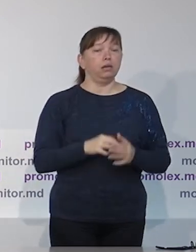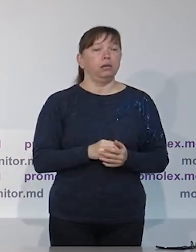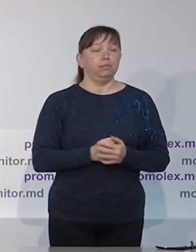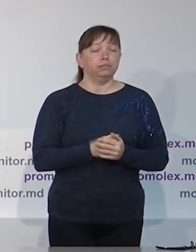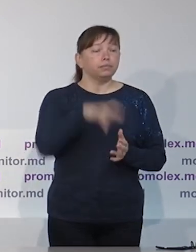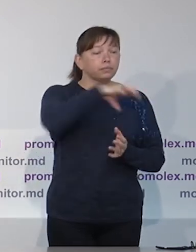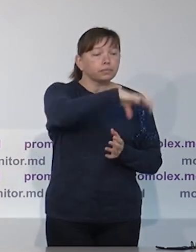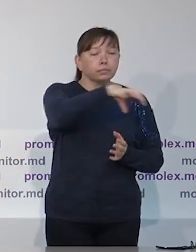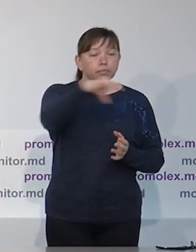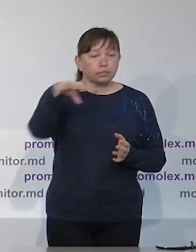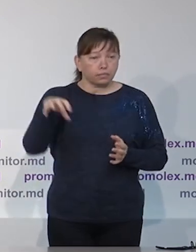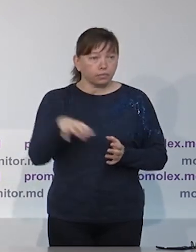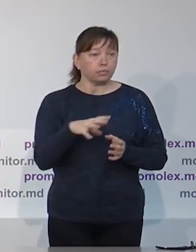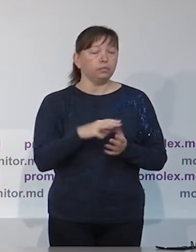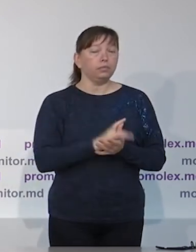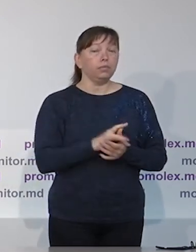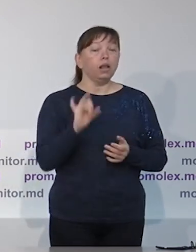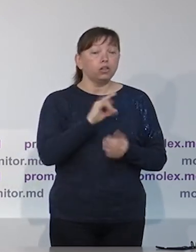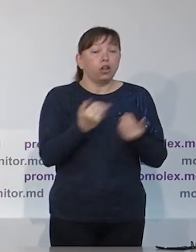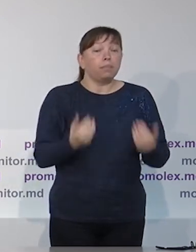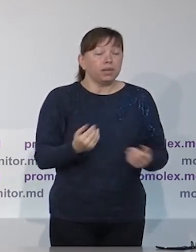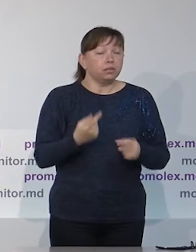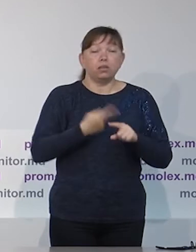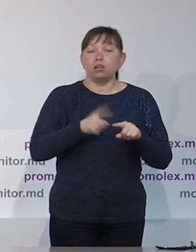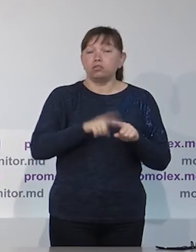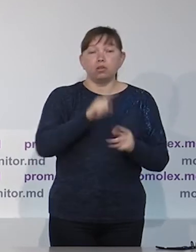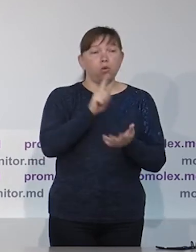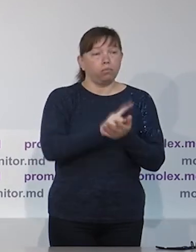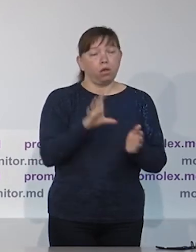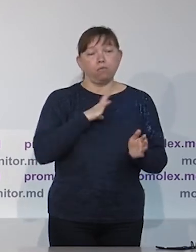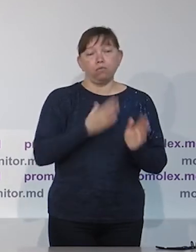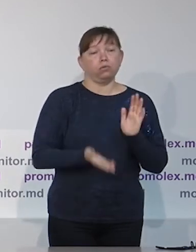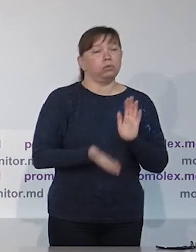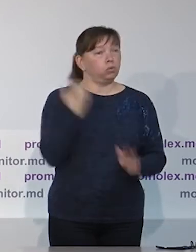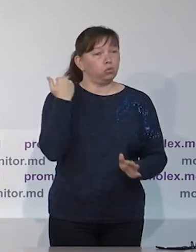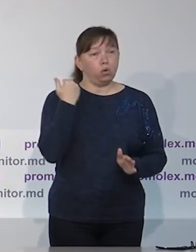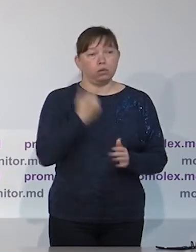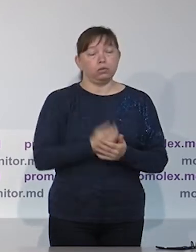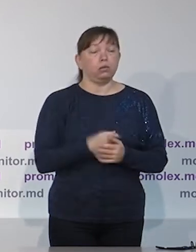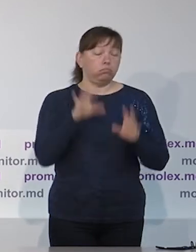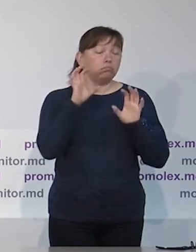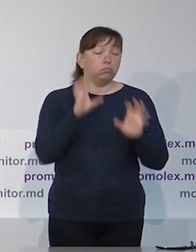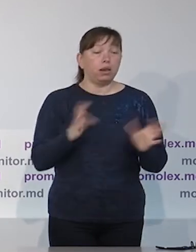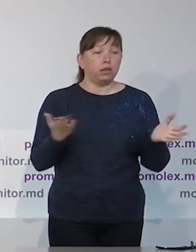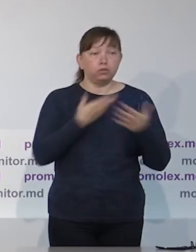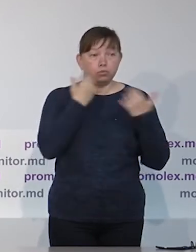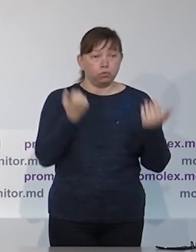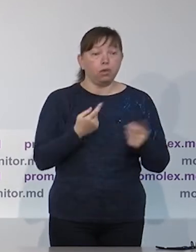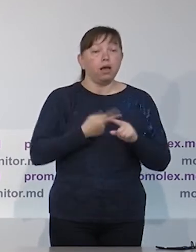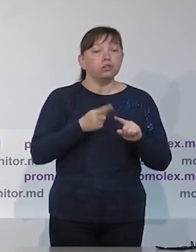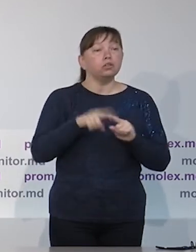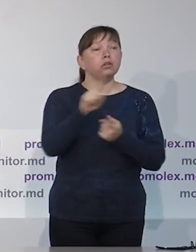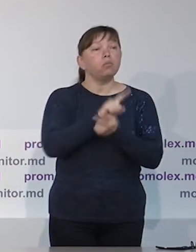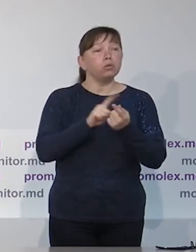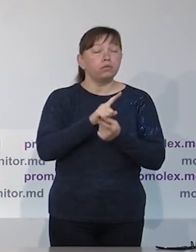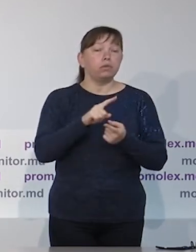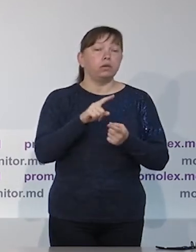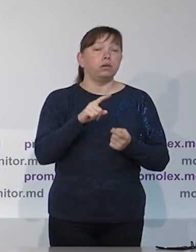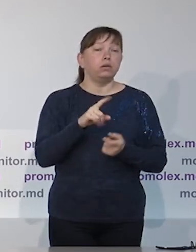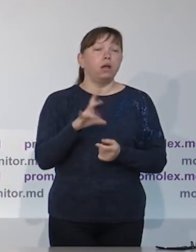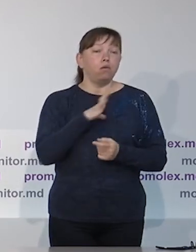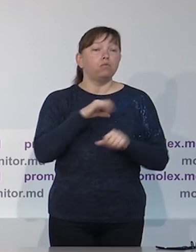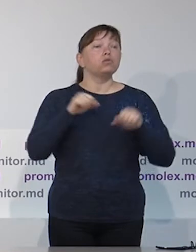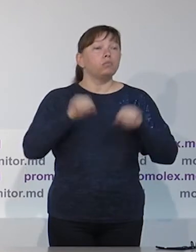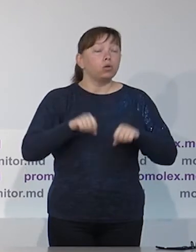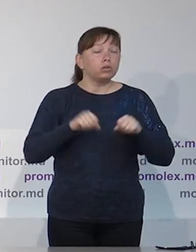необходимо, чтобы эти подписи собирались со всей территории страны, из большинства территориальных административных единиц, а